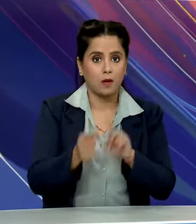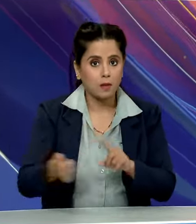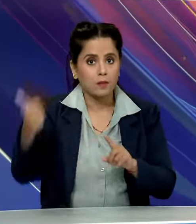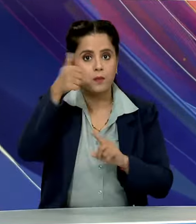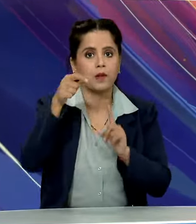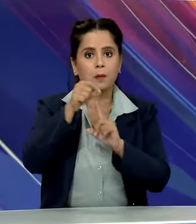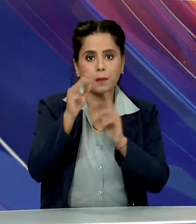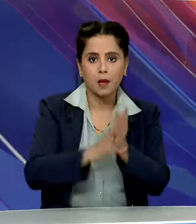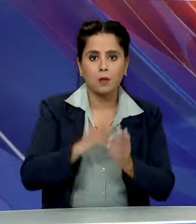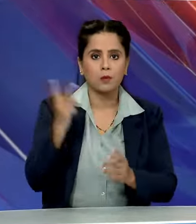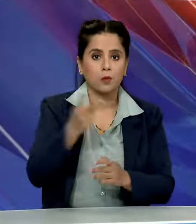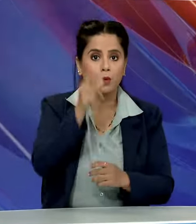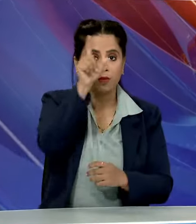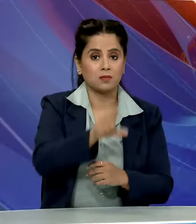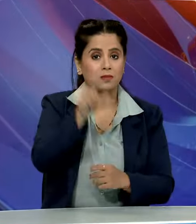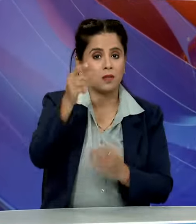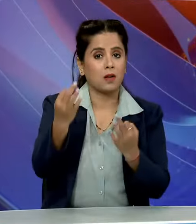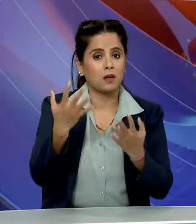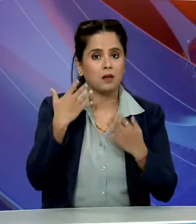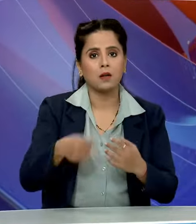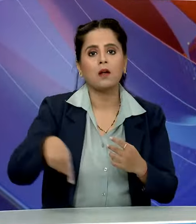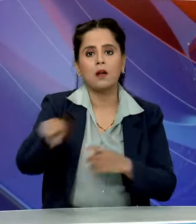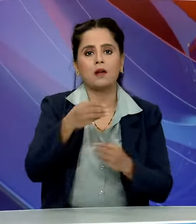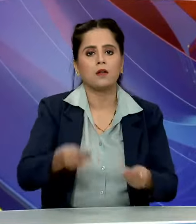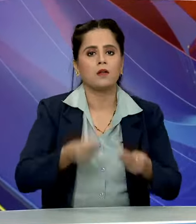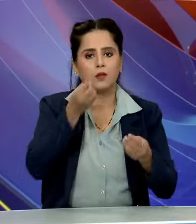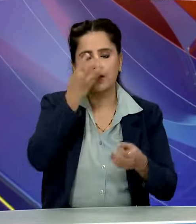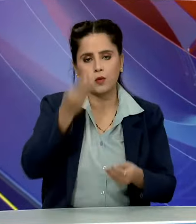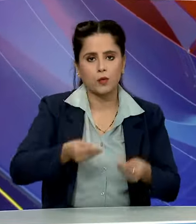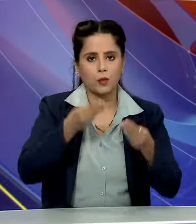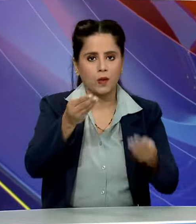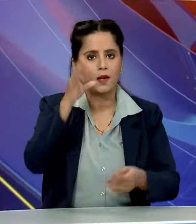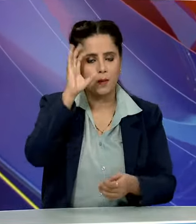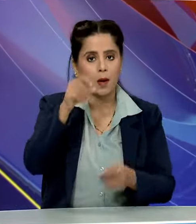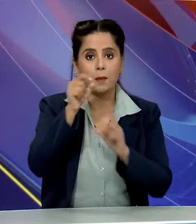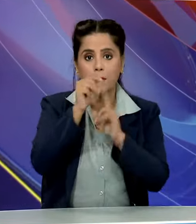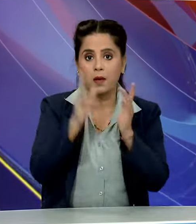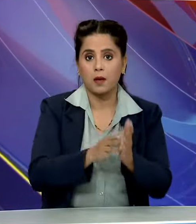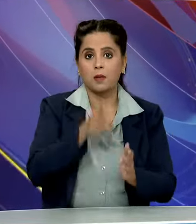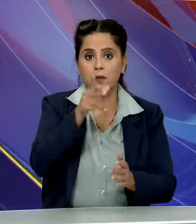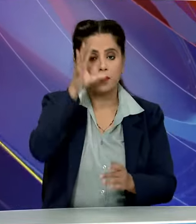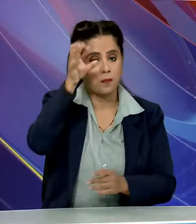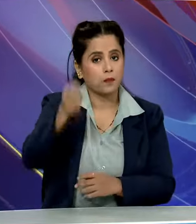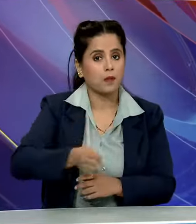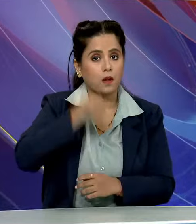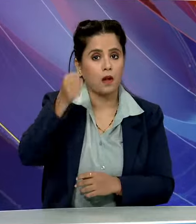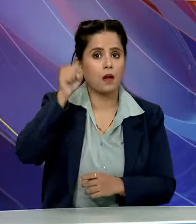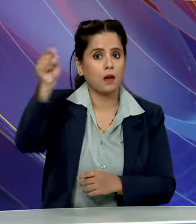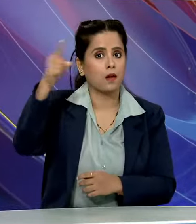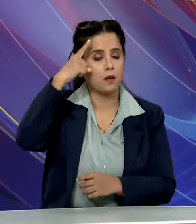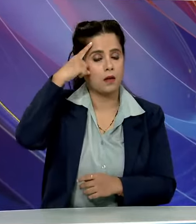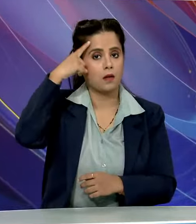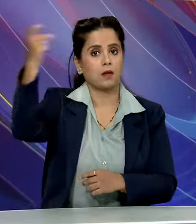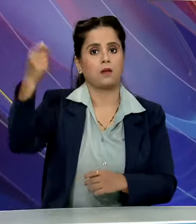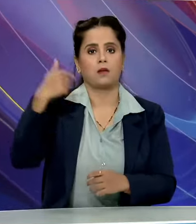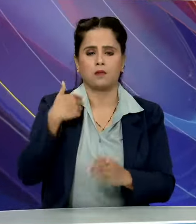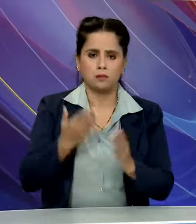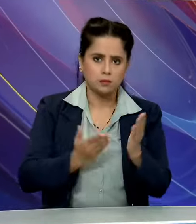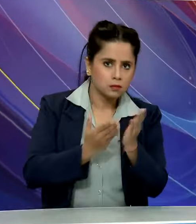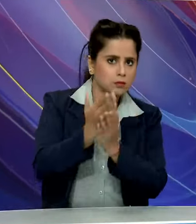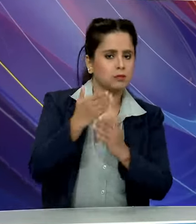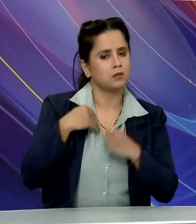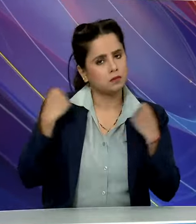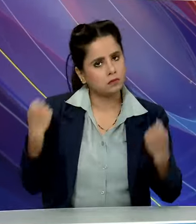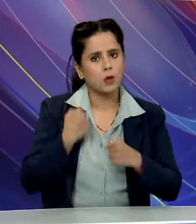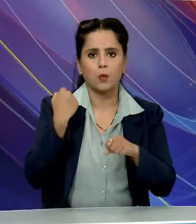प्रधान मंत्री ने दोनों महान व्यक्तित्वों को अर्पित की श्रिद्धांचली पियम ने कहा बापू के सपनों को पूरा करने की दिशा में करते